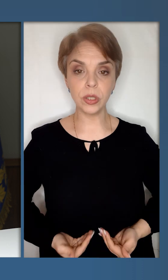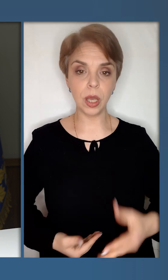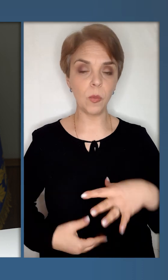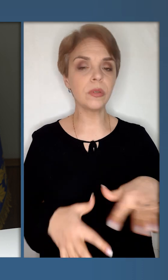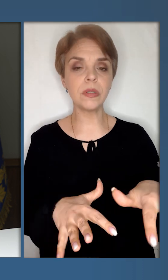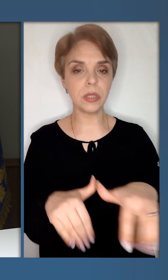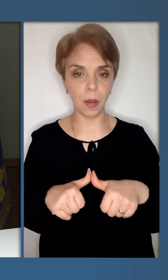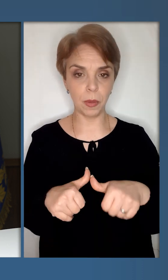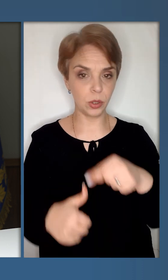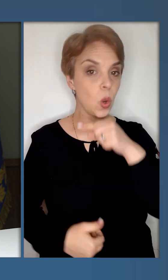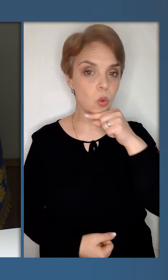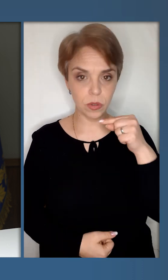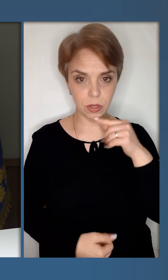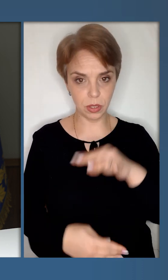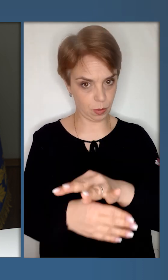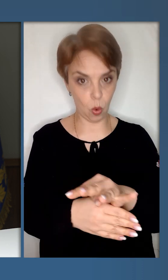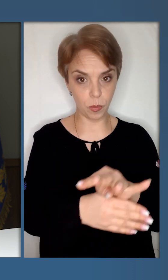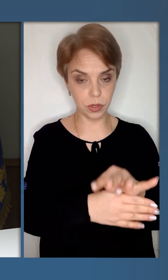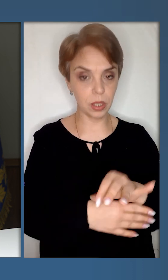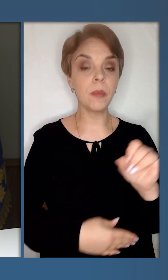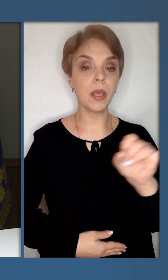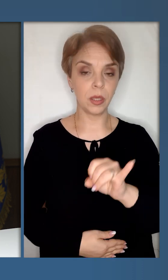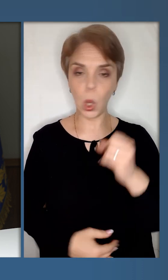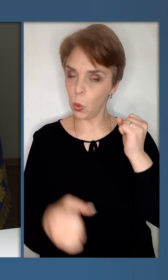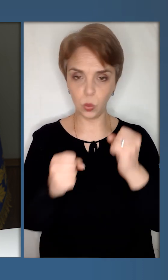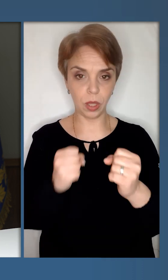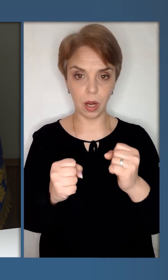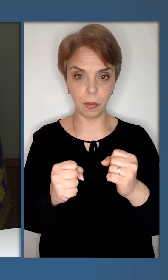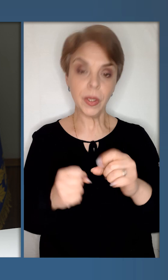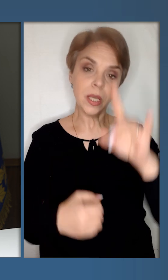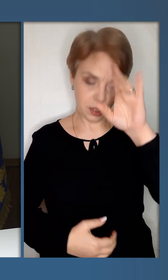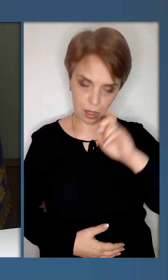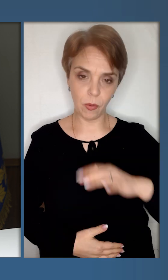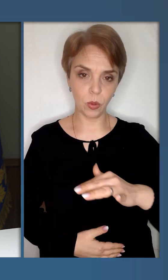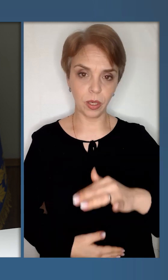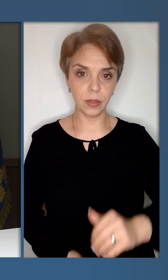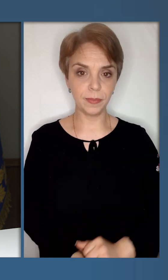життя були забрані російськими обстрілами та ударами. Слава Україні!